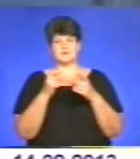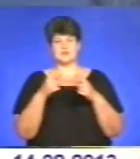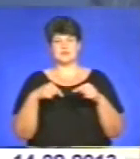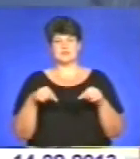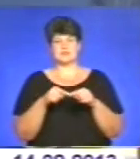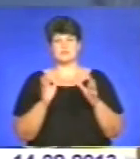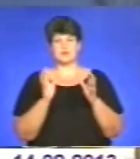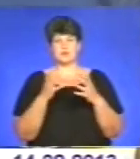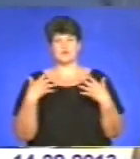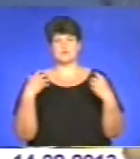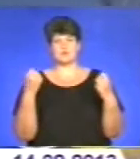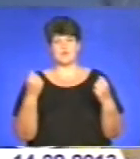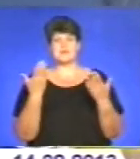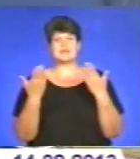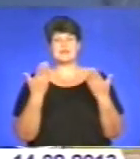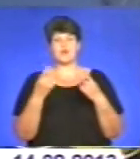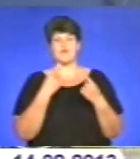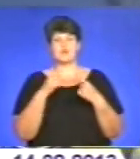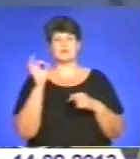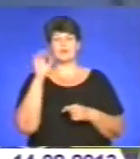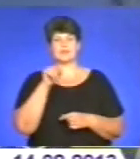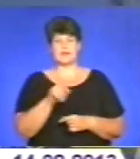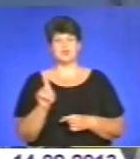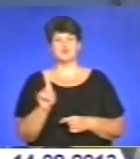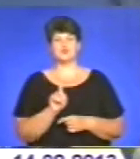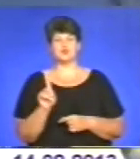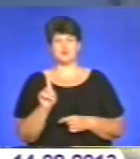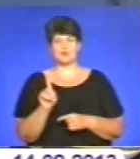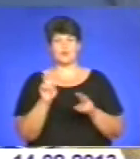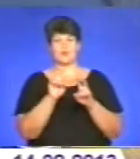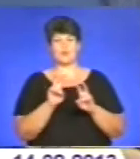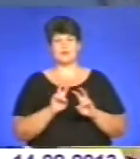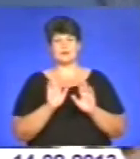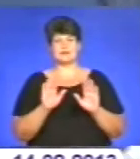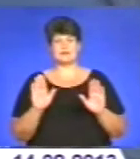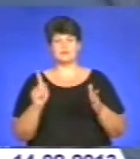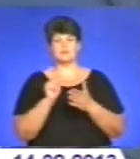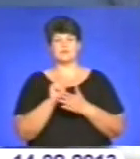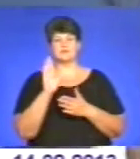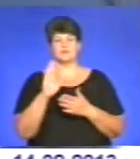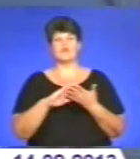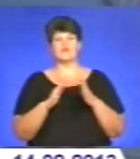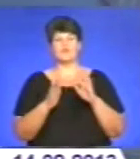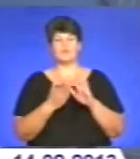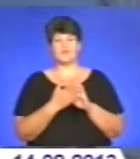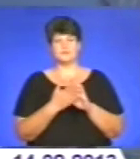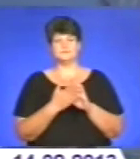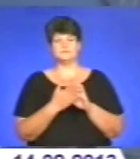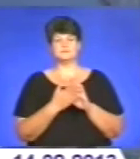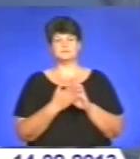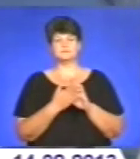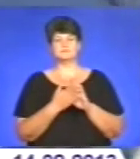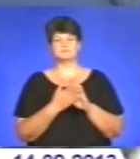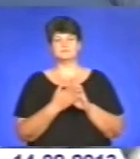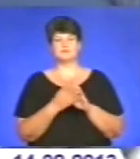охорони здоров'я, які говорять про те, що огляд дітей повинен бути в могі лікувально-профілактичних